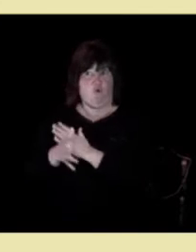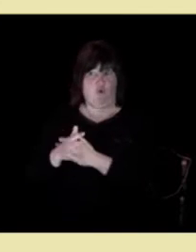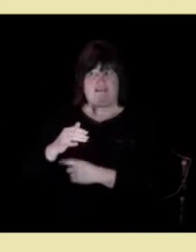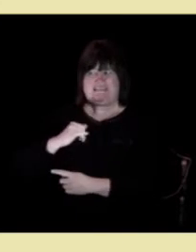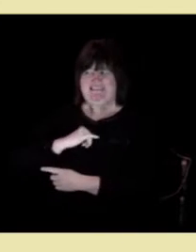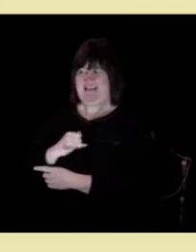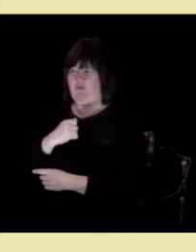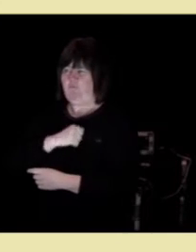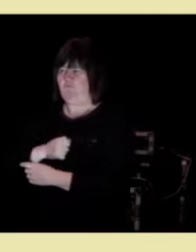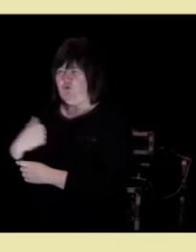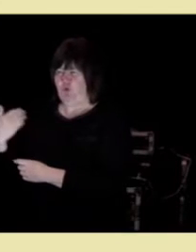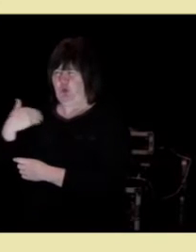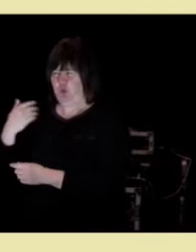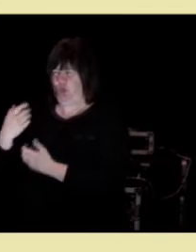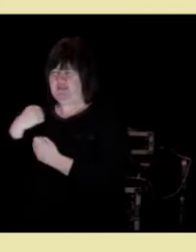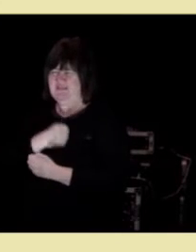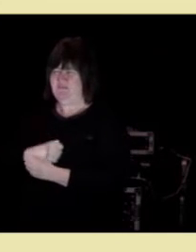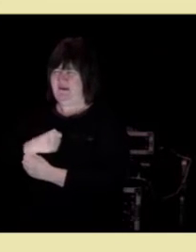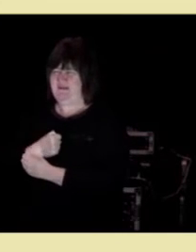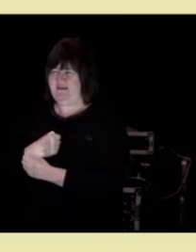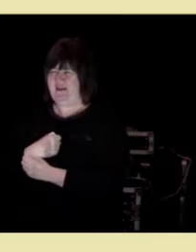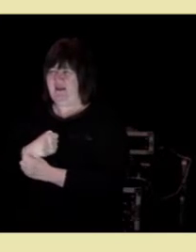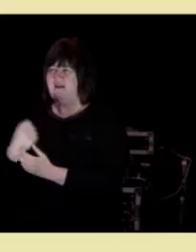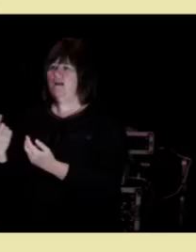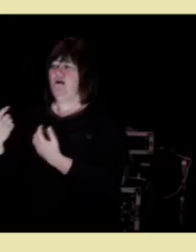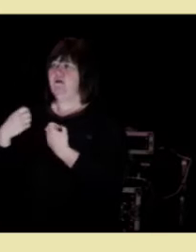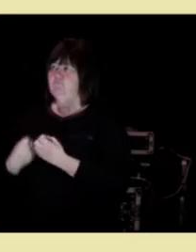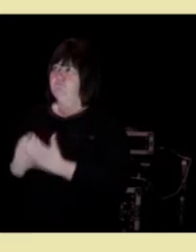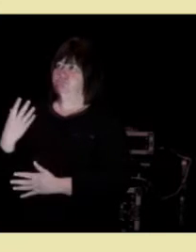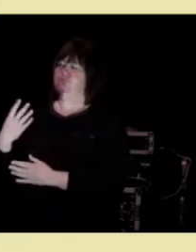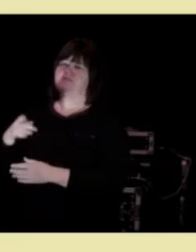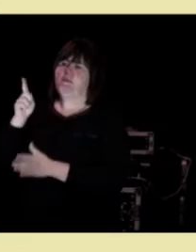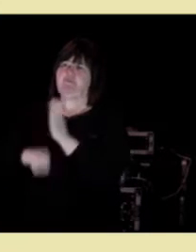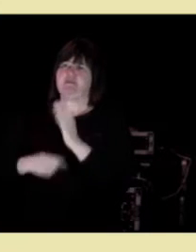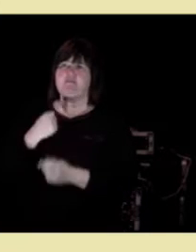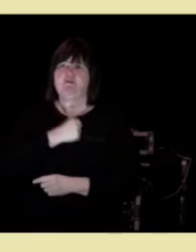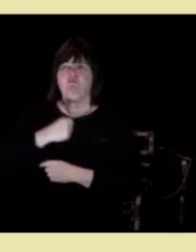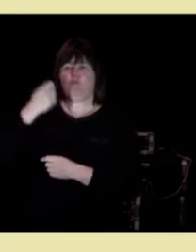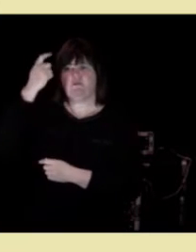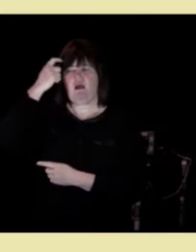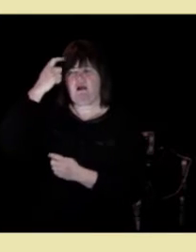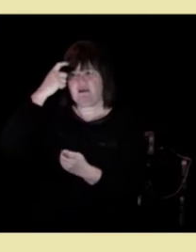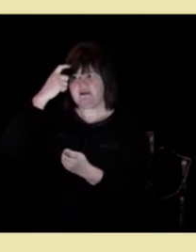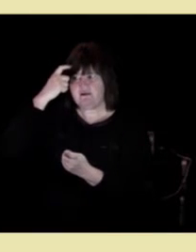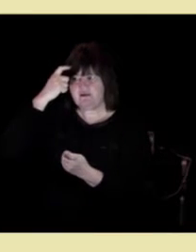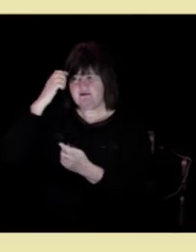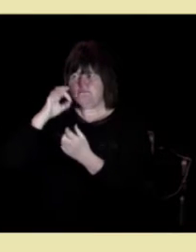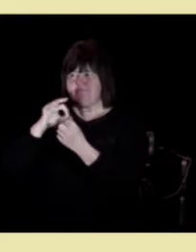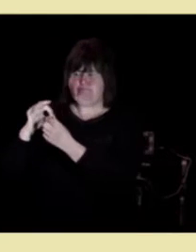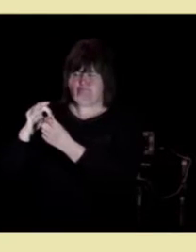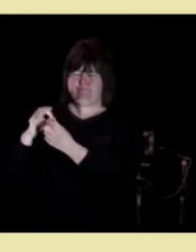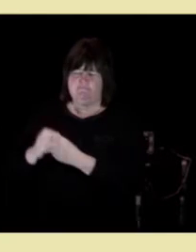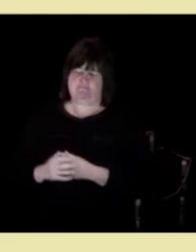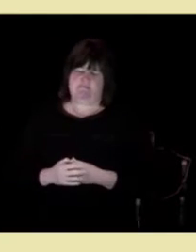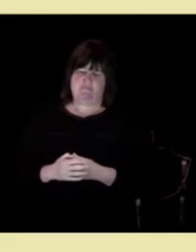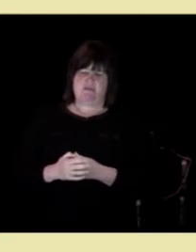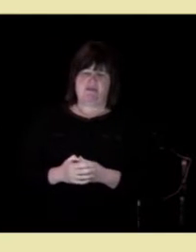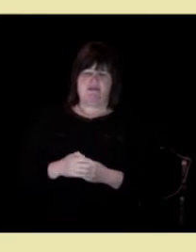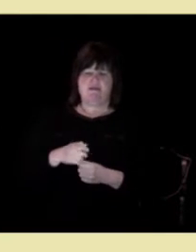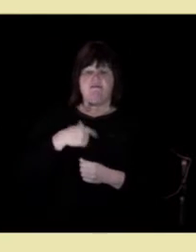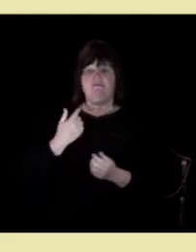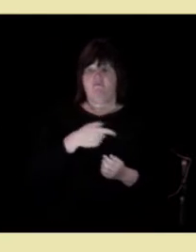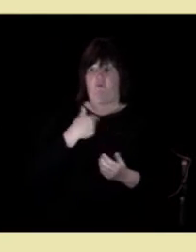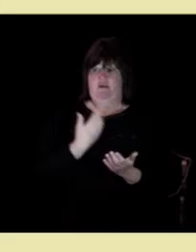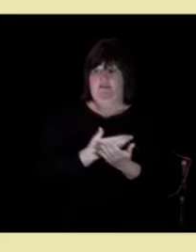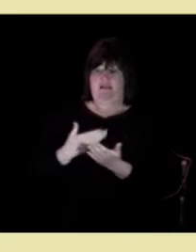ryggsmarkene kom samtidig med de vonde tankene. Vi deler inn tjenestene våre, ikke diagnoser,